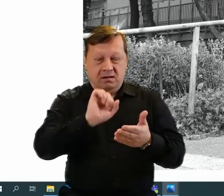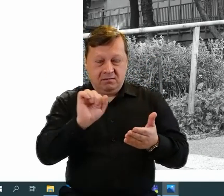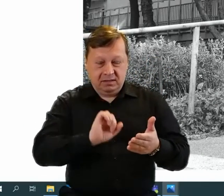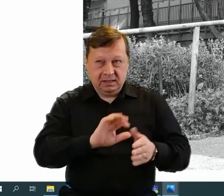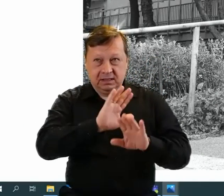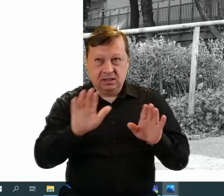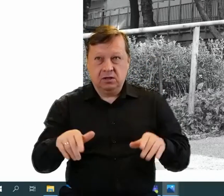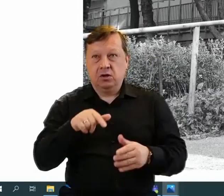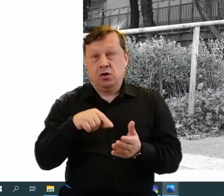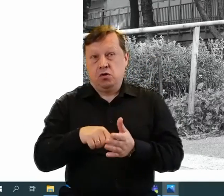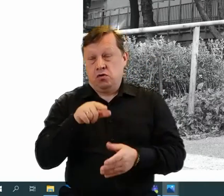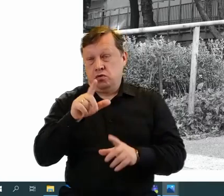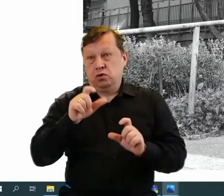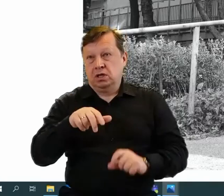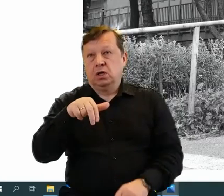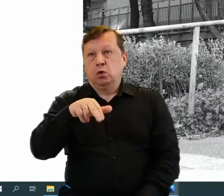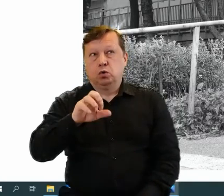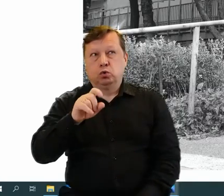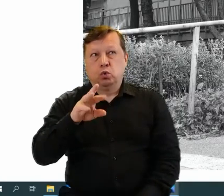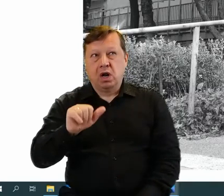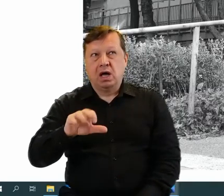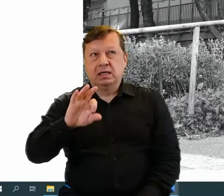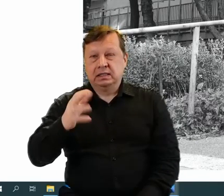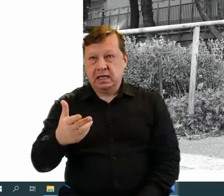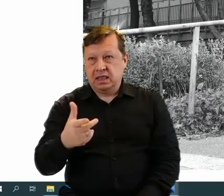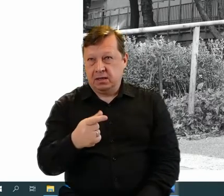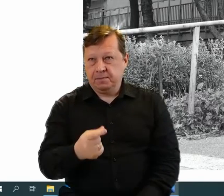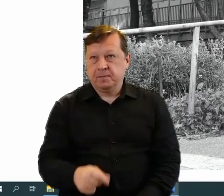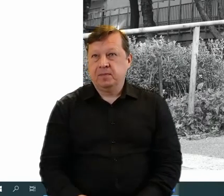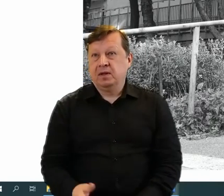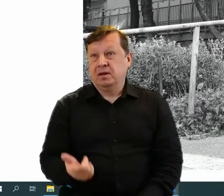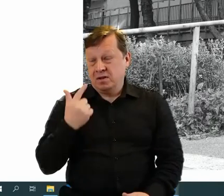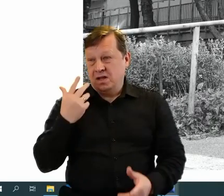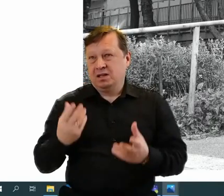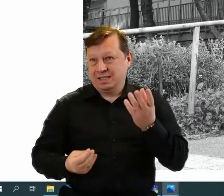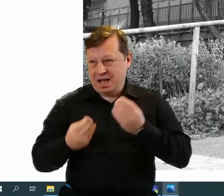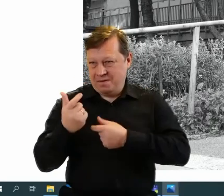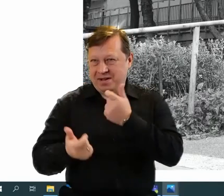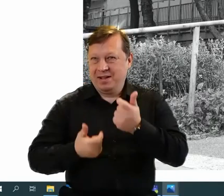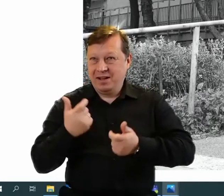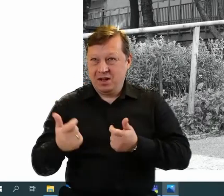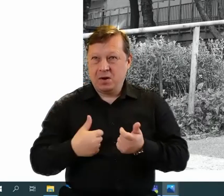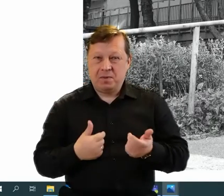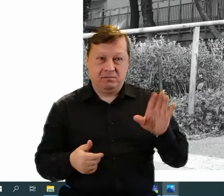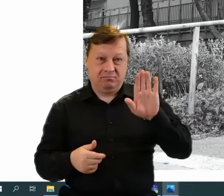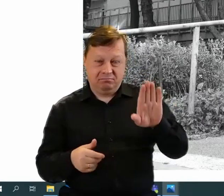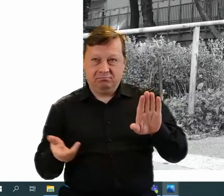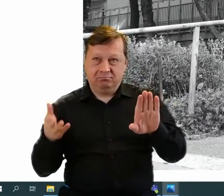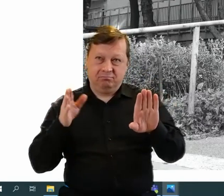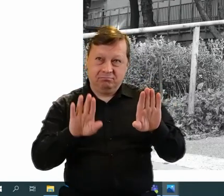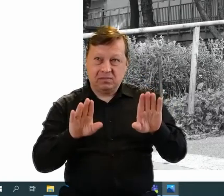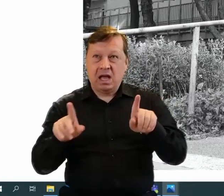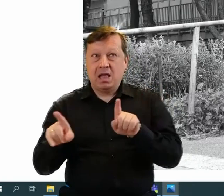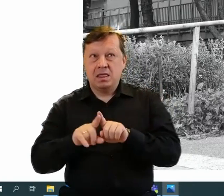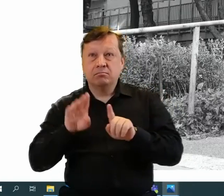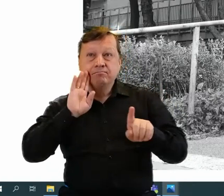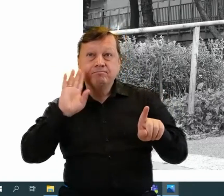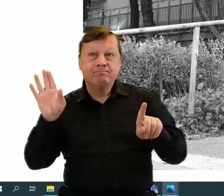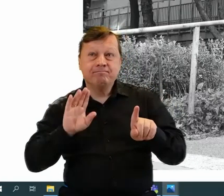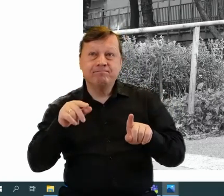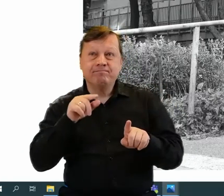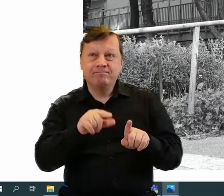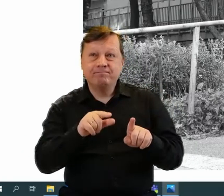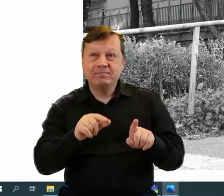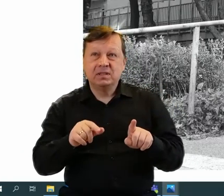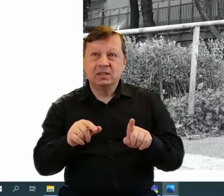właśnie Urszula ze swoim synem. Tutaj mamy zabawę w ten sposób, że nie tylko znajdujemy to miejsce, ale też przebieramy się w takie stroje